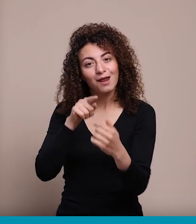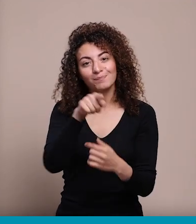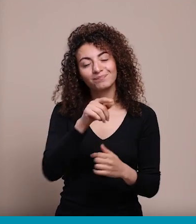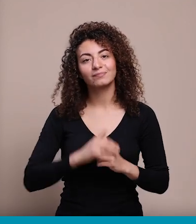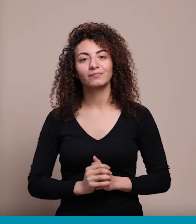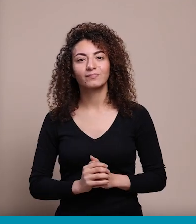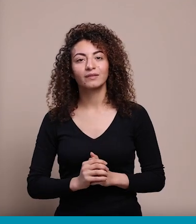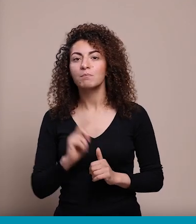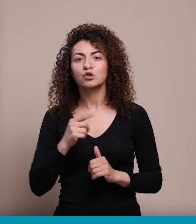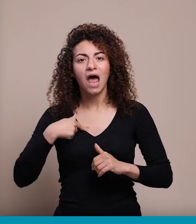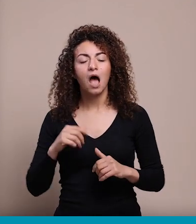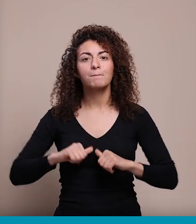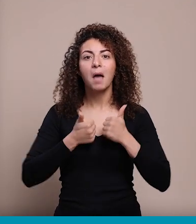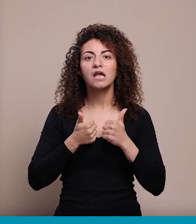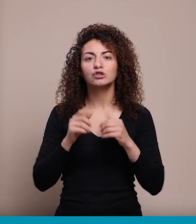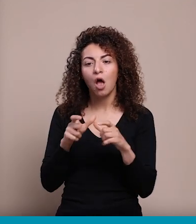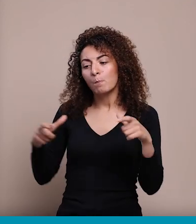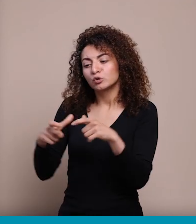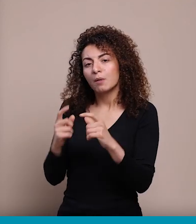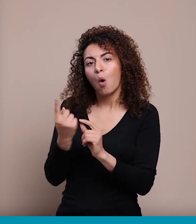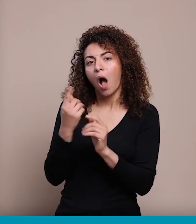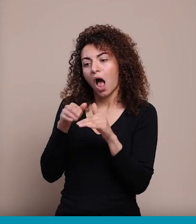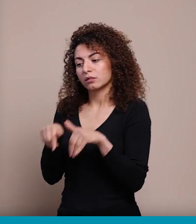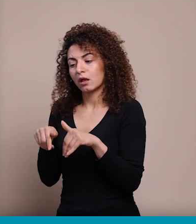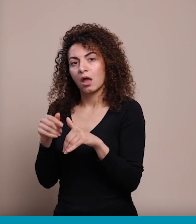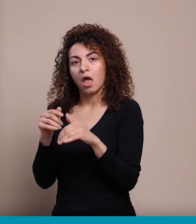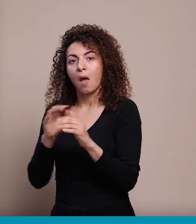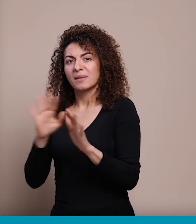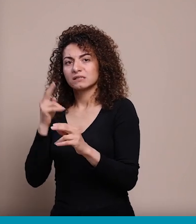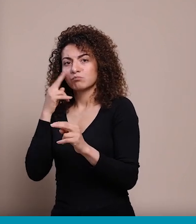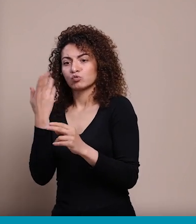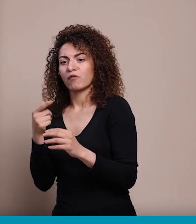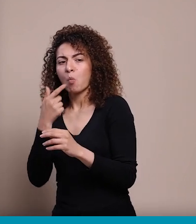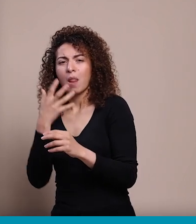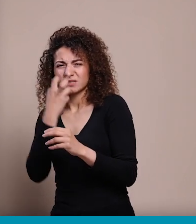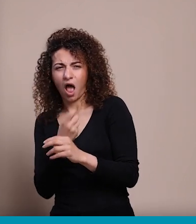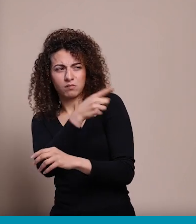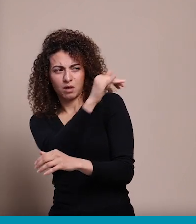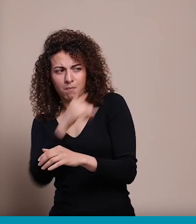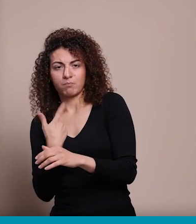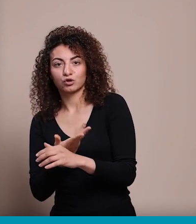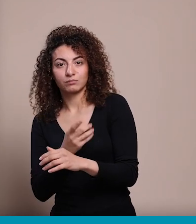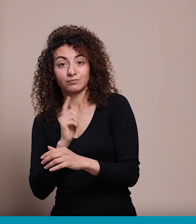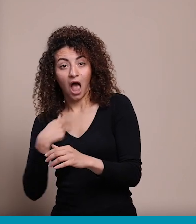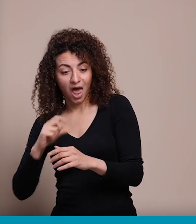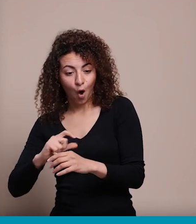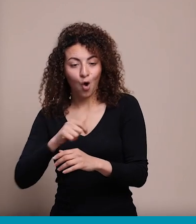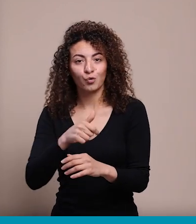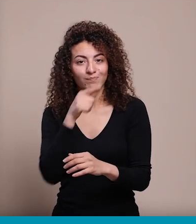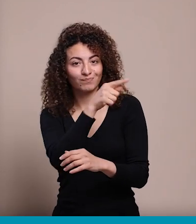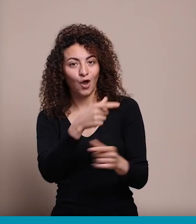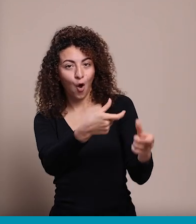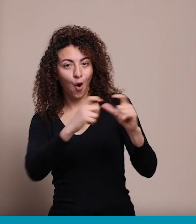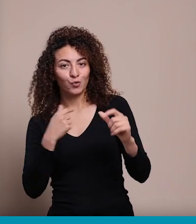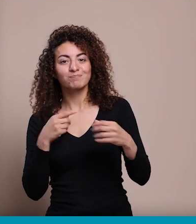ما فيي أنا أكون ضلني عايش ضمن بيئة وحدة إجي إزعل إذا هيدا الشخص ما قرب مني أنا بدي أعمل خطوة